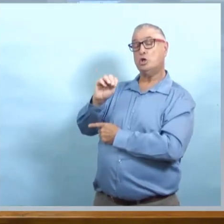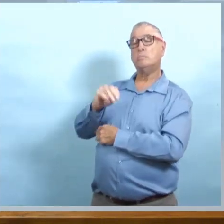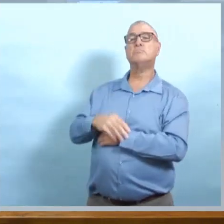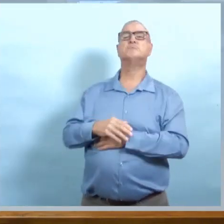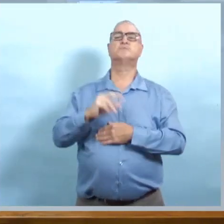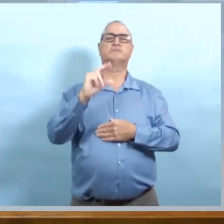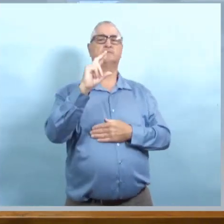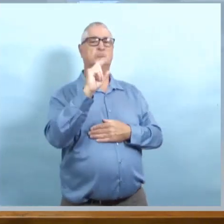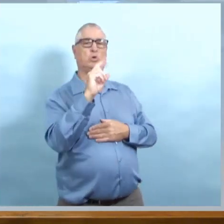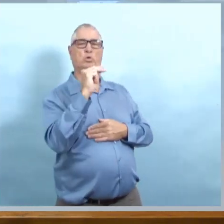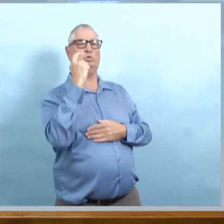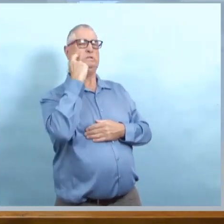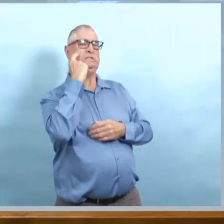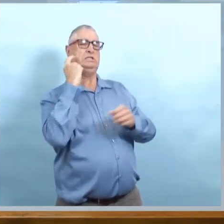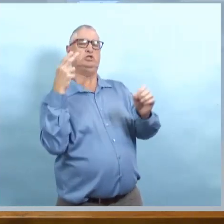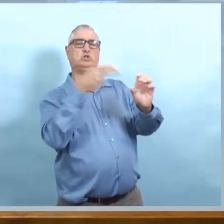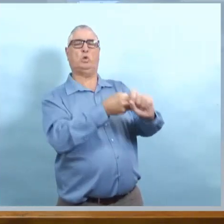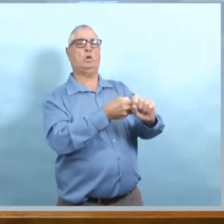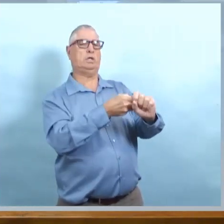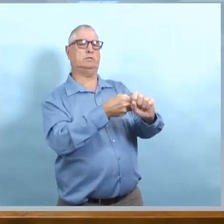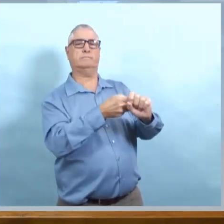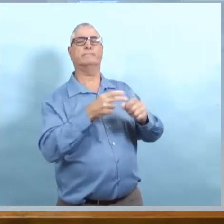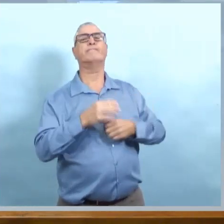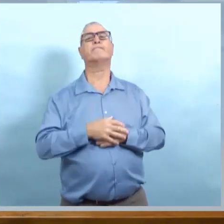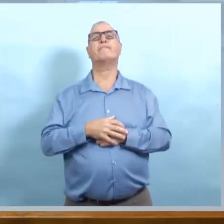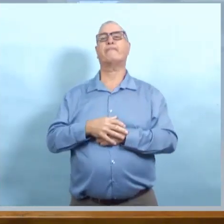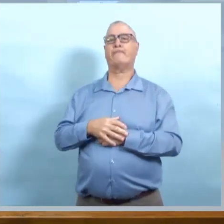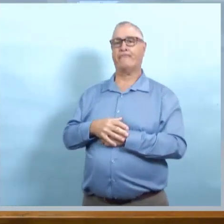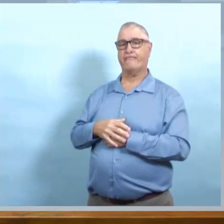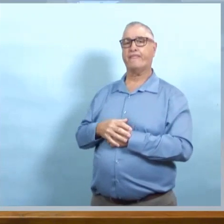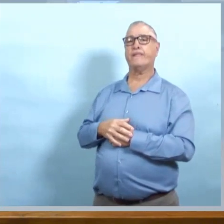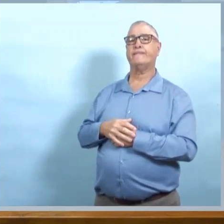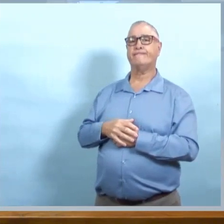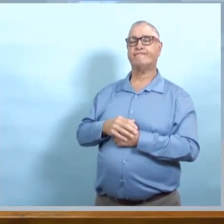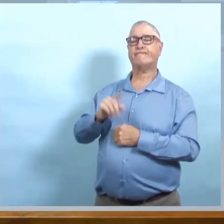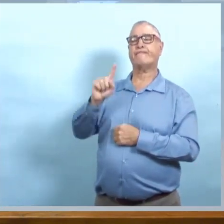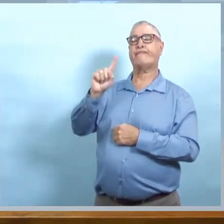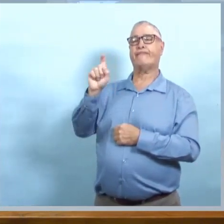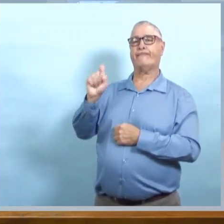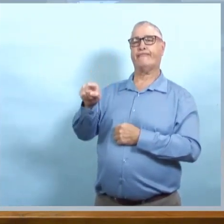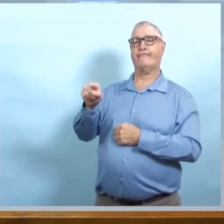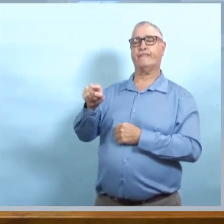Était hospitalisé à long terme? Non. C'était un séjour de courte durée.